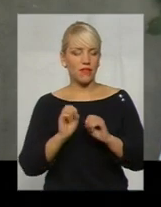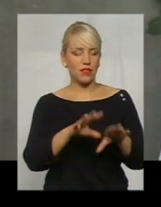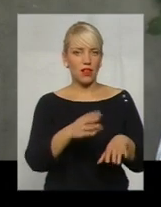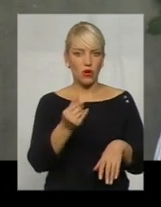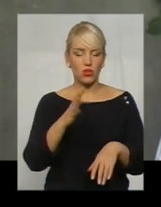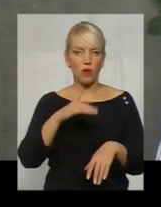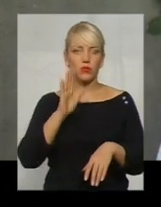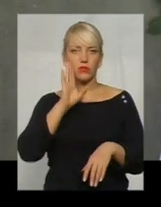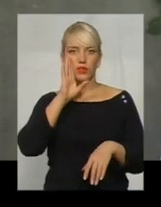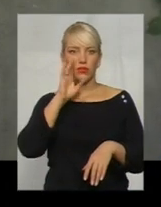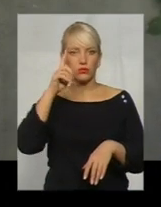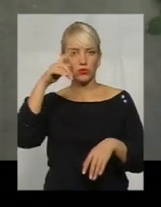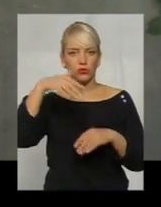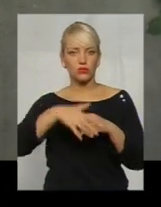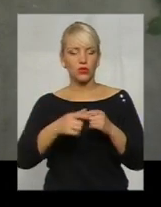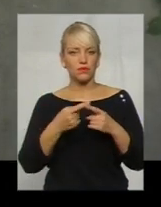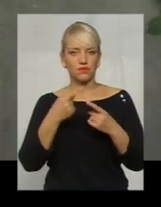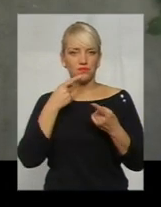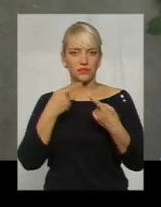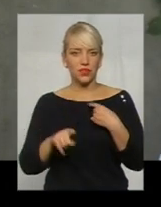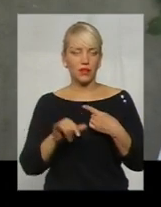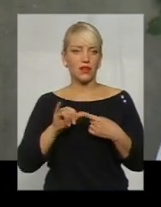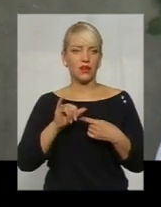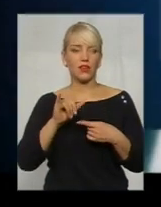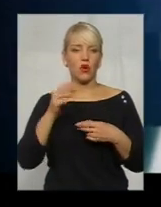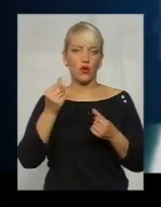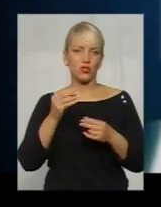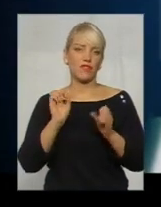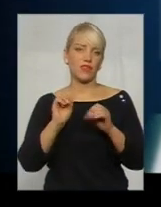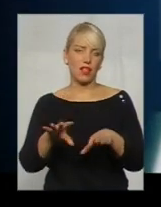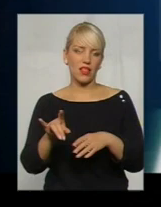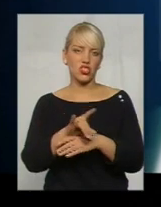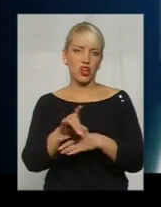щось сталося не те, і гроші вона віддала шахраям.